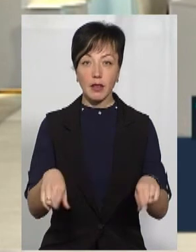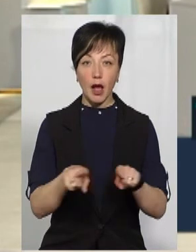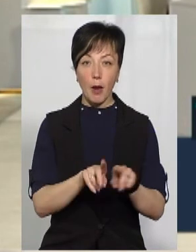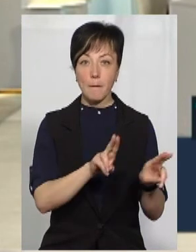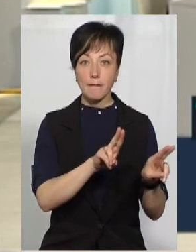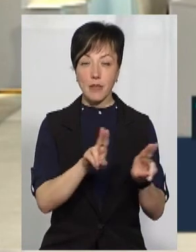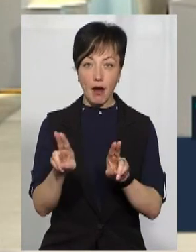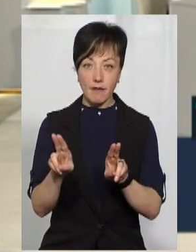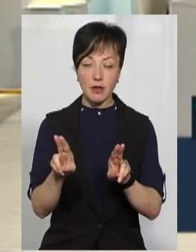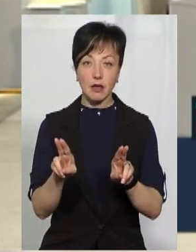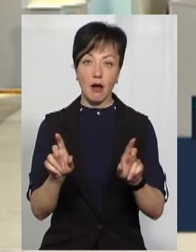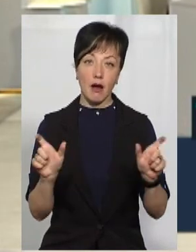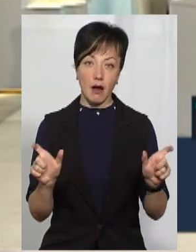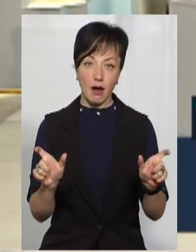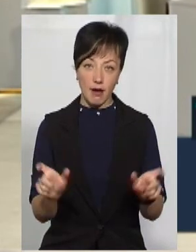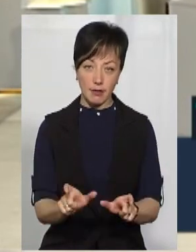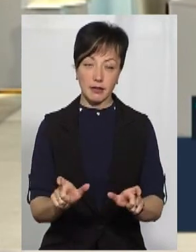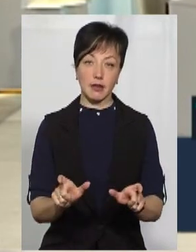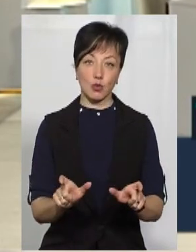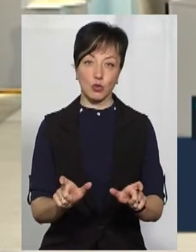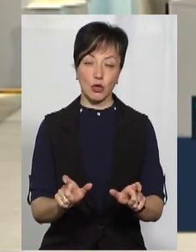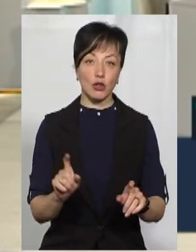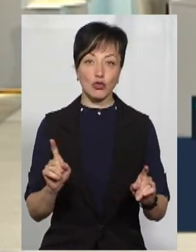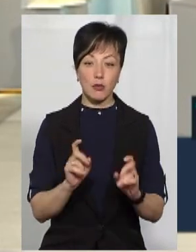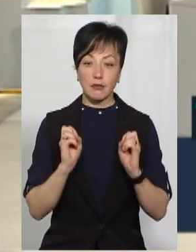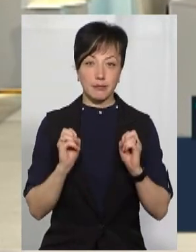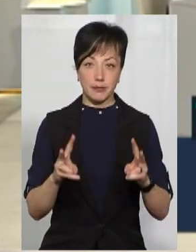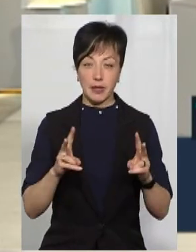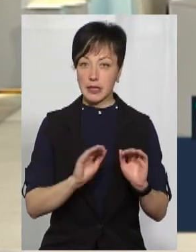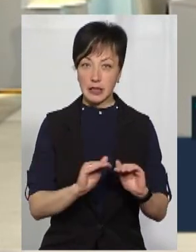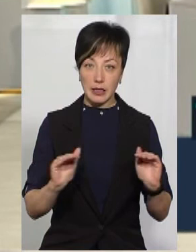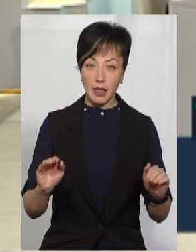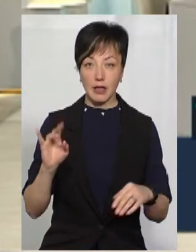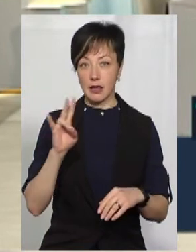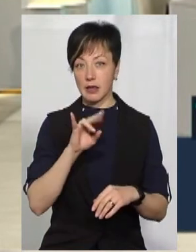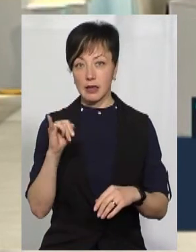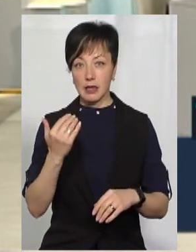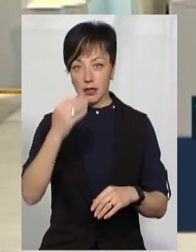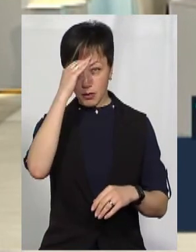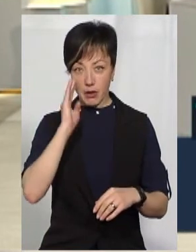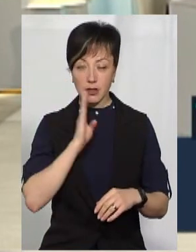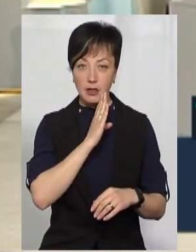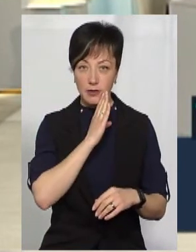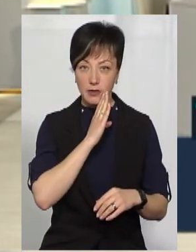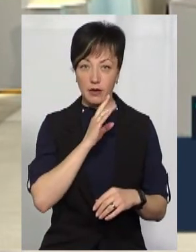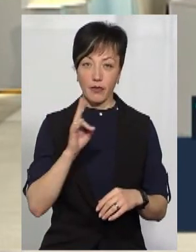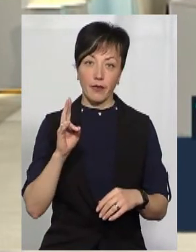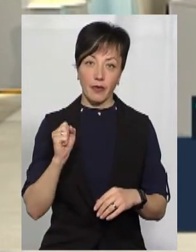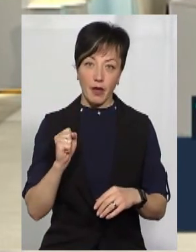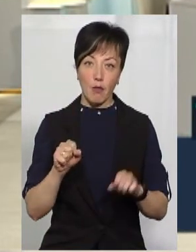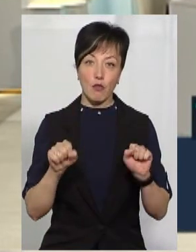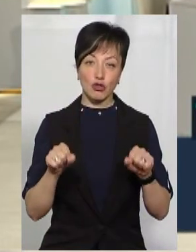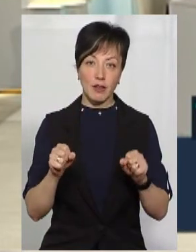правил безпеки, щоб не наражати ні дітей, ні їхніх батьків на,